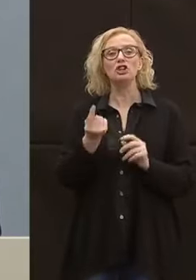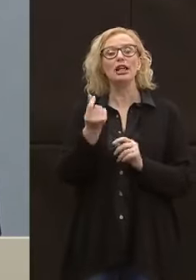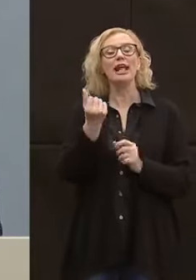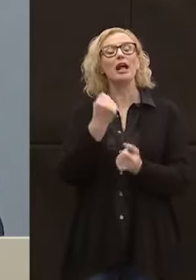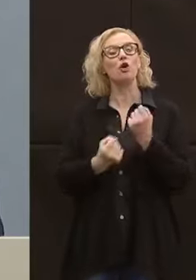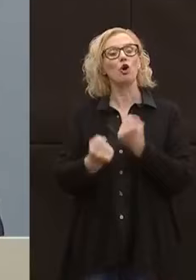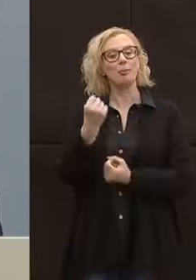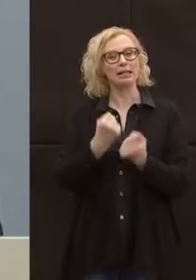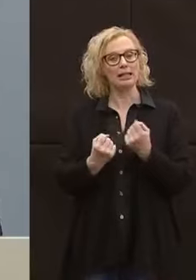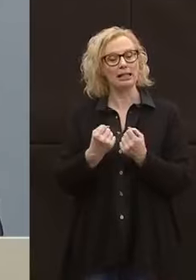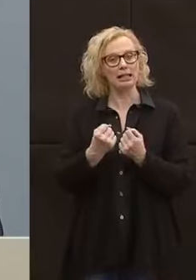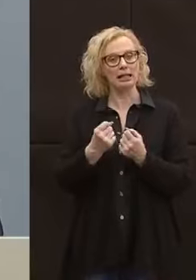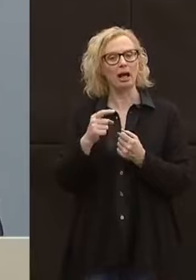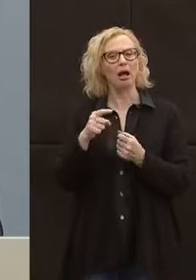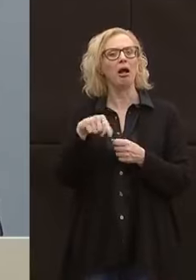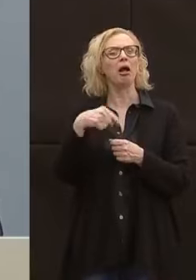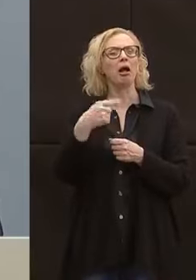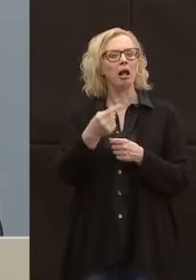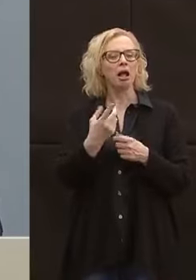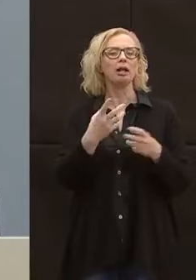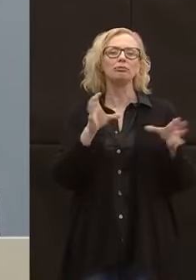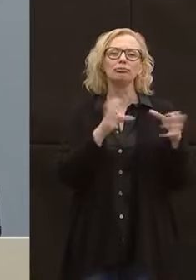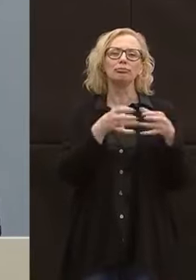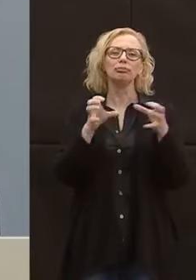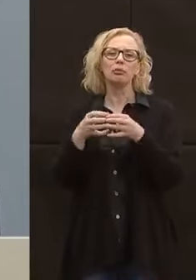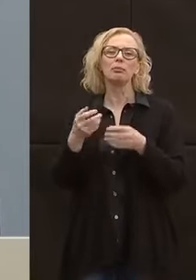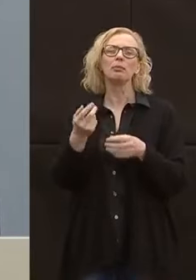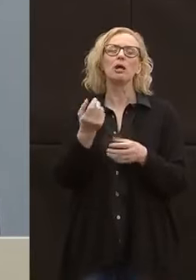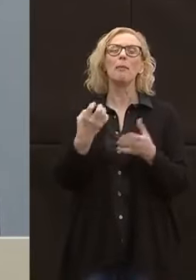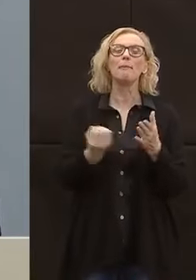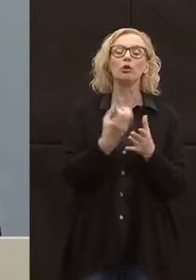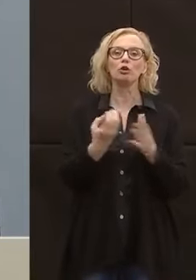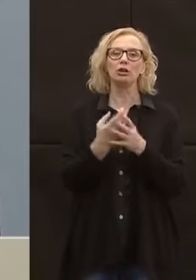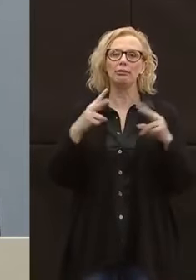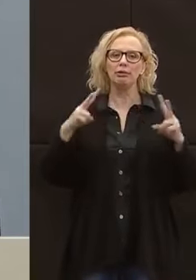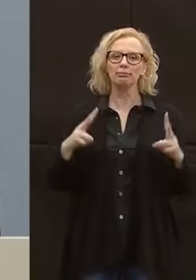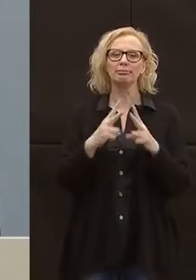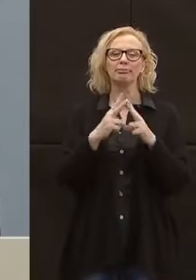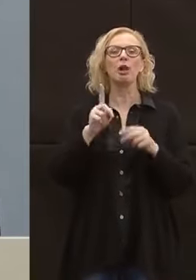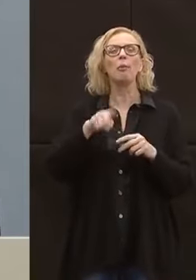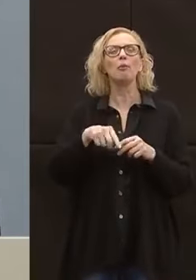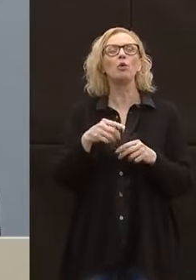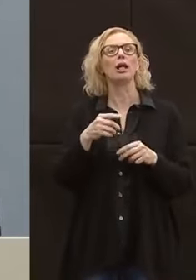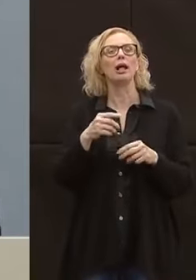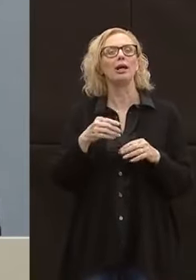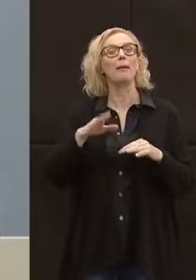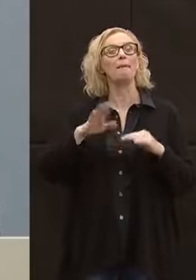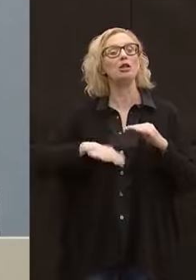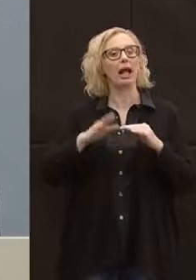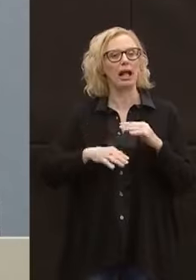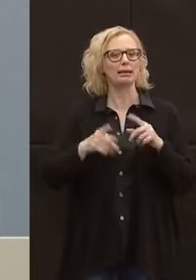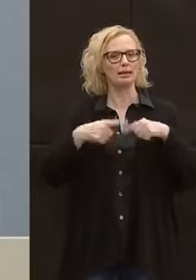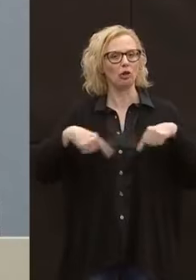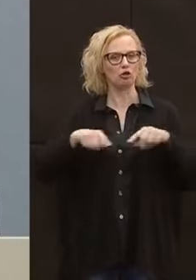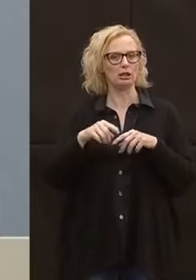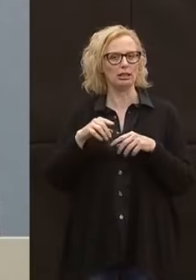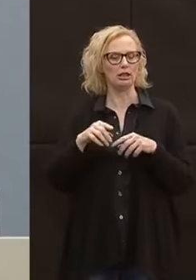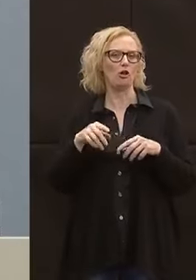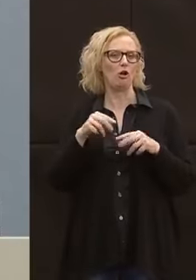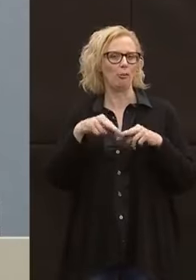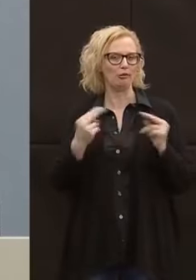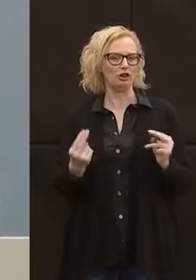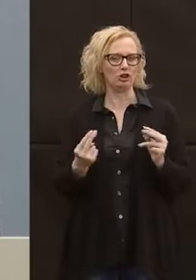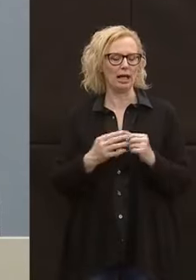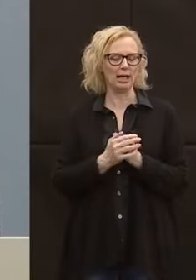incontreremo le categorie produttive, incontreremo il consiglio provinciale, le minoranze, perché, come abbiamo detto nei giorni